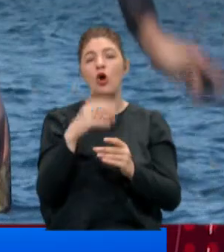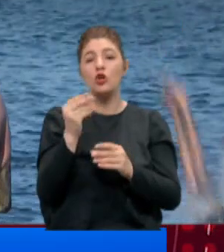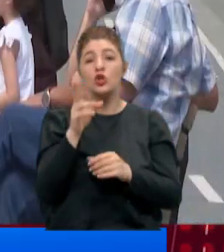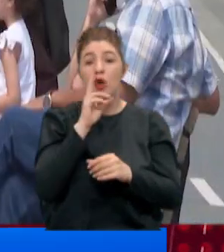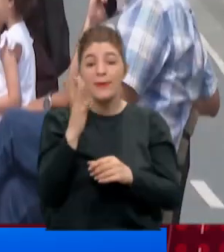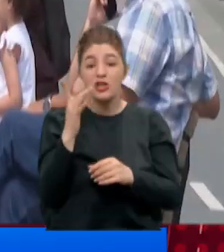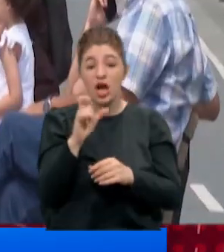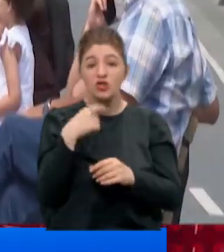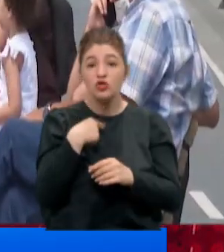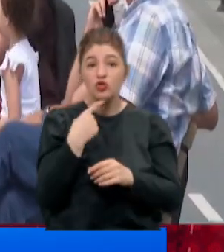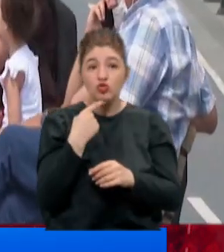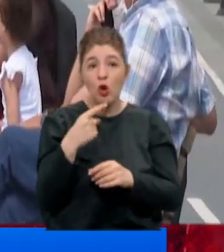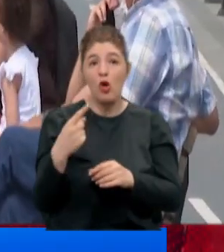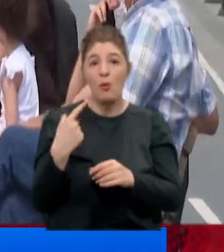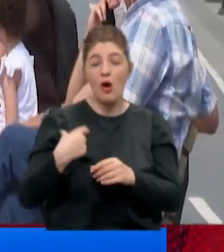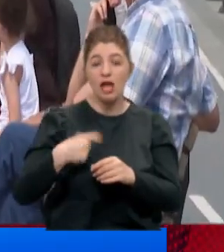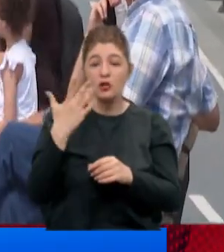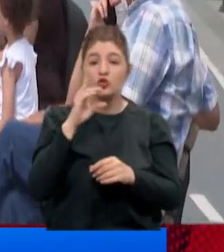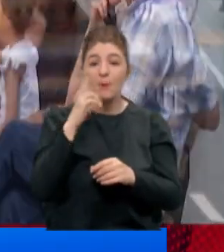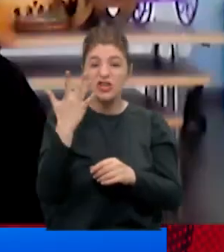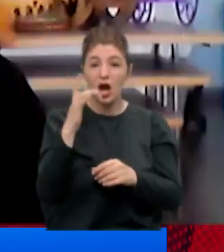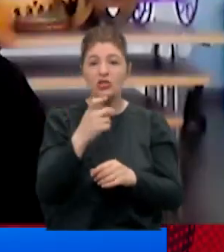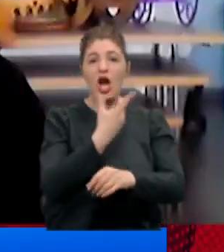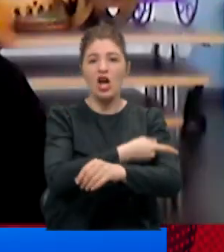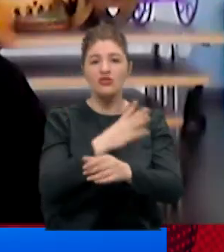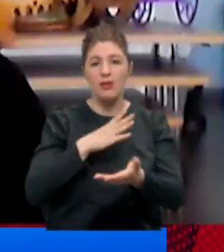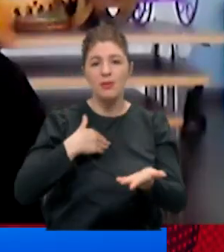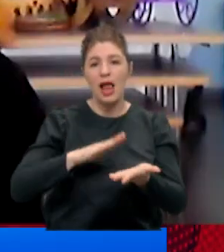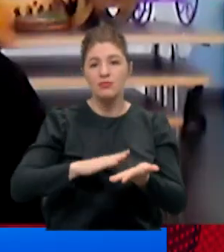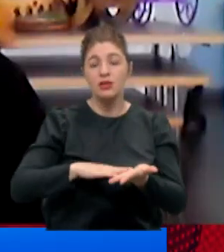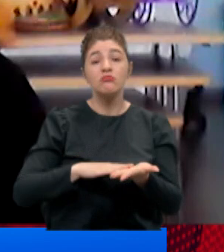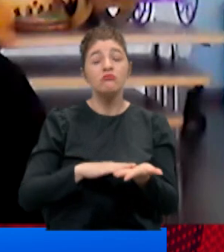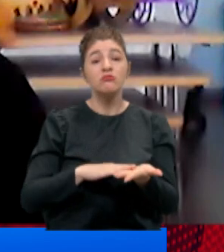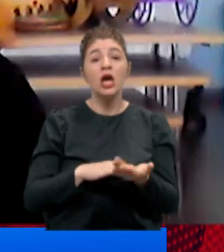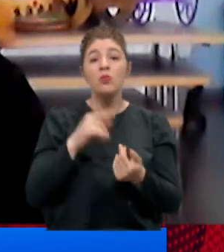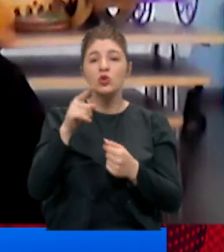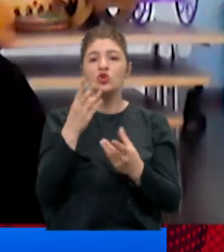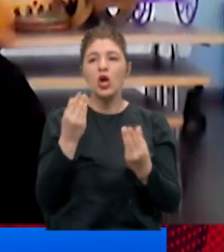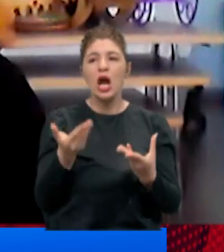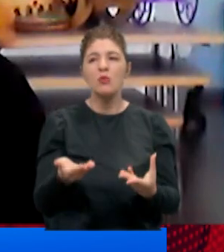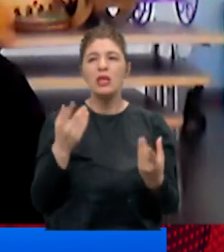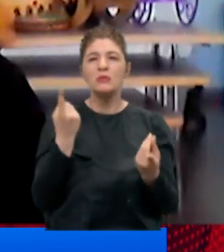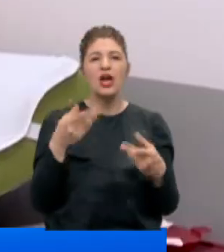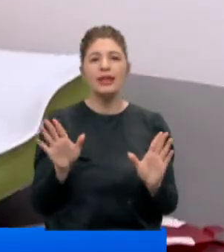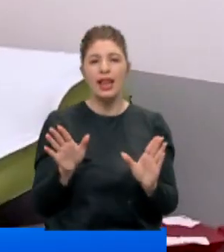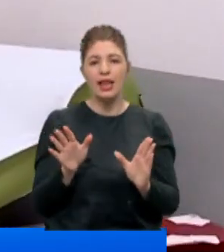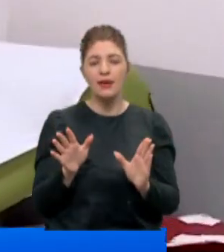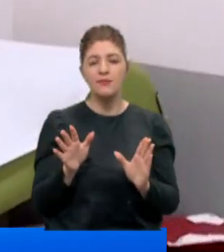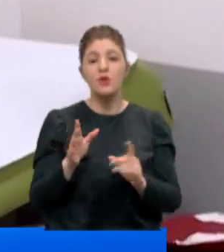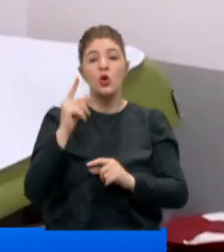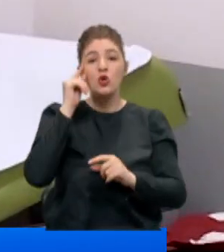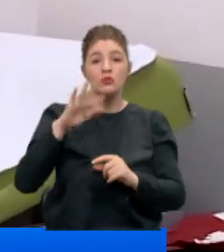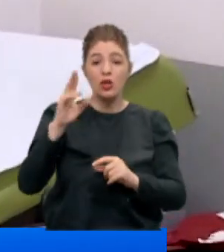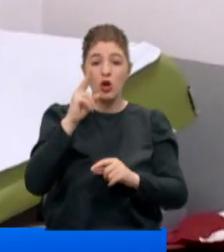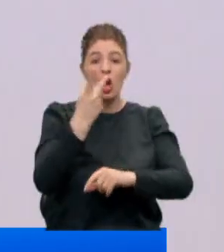Son 5 ayı vurgulayarak söylüyorum. Son 5 aydır aşı var artık elimizde. Bu çok kabul edilebilir bir şey değil. Uzmanlara göre